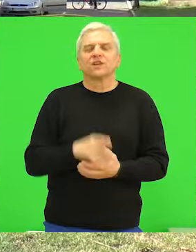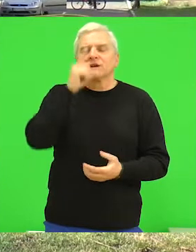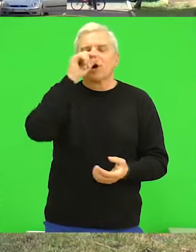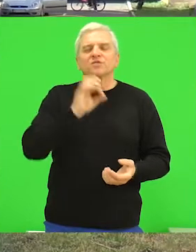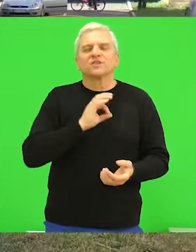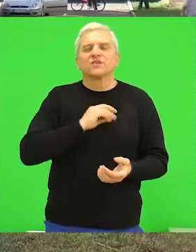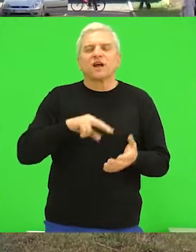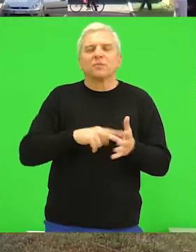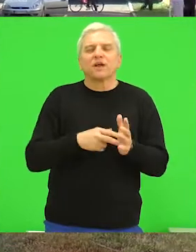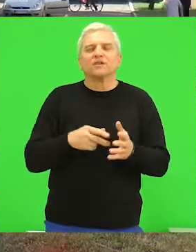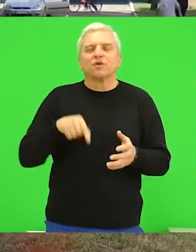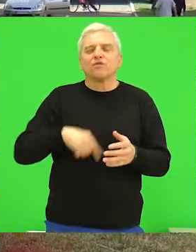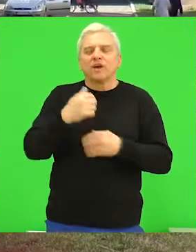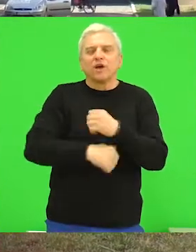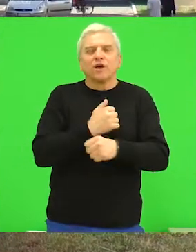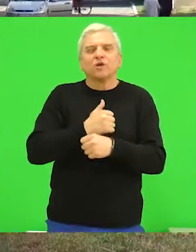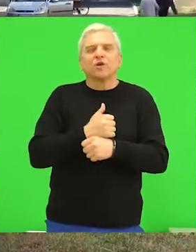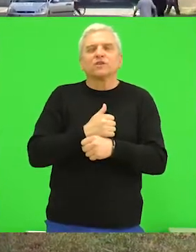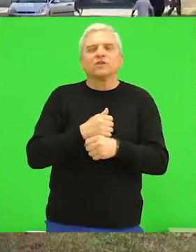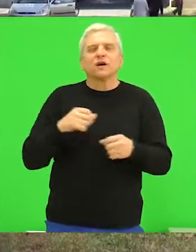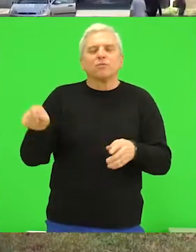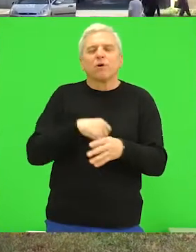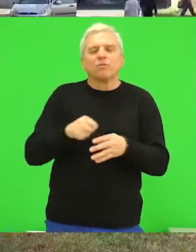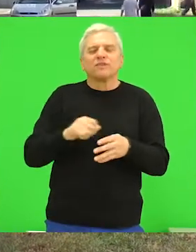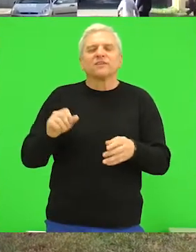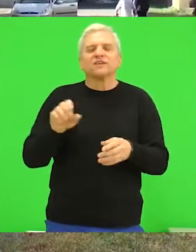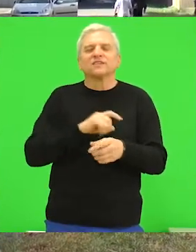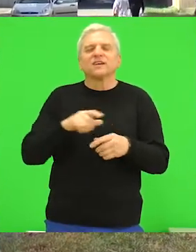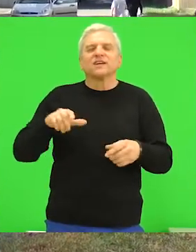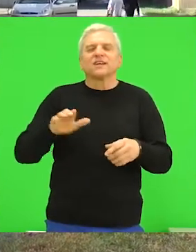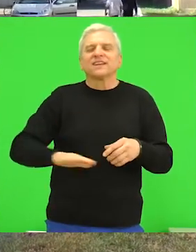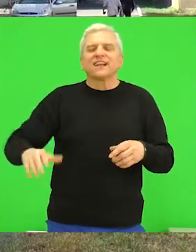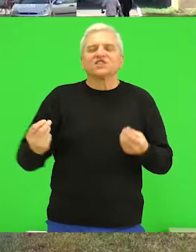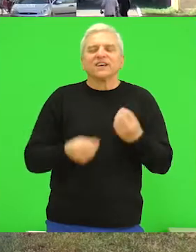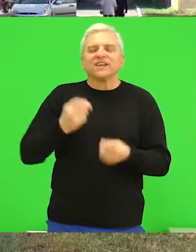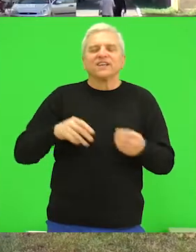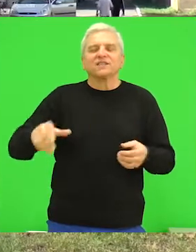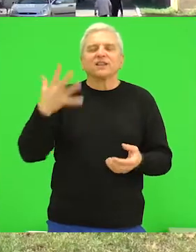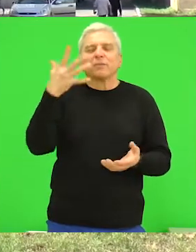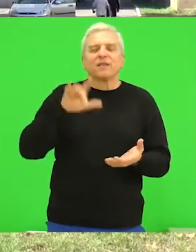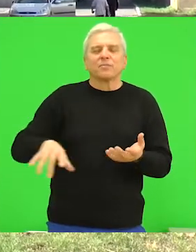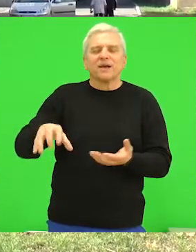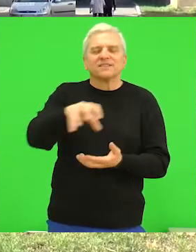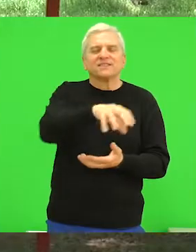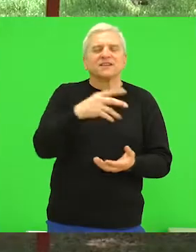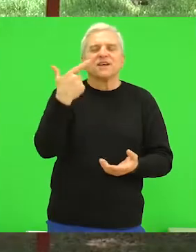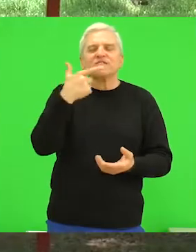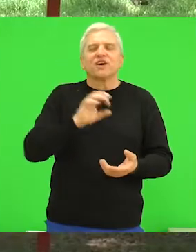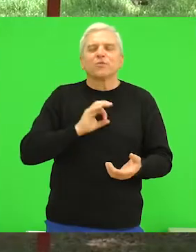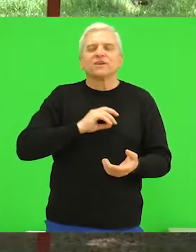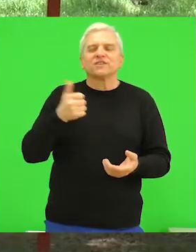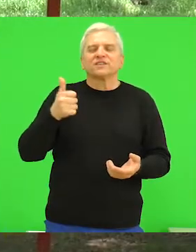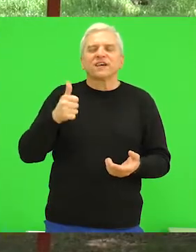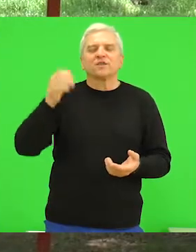Opština Bečej planira da u toku ove godine sanira i adaptira dečija igrališta na pet lokacija, dva u